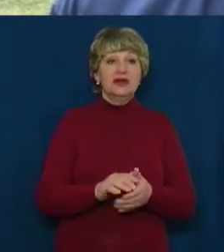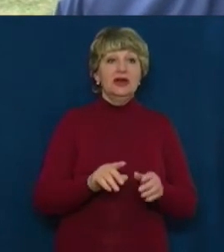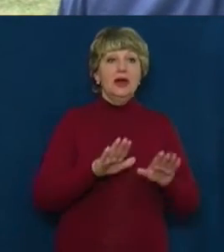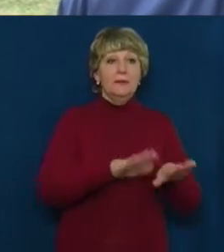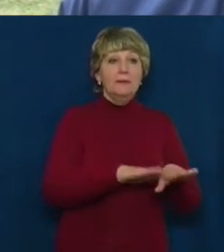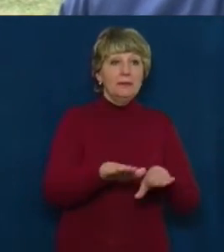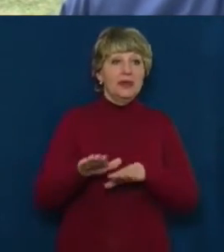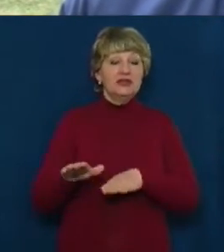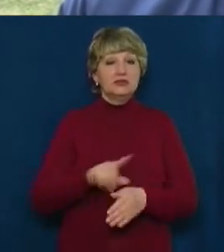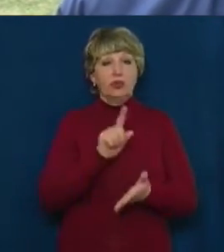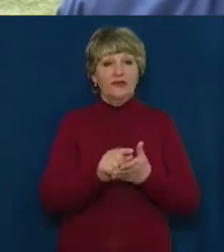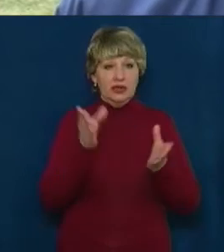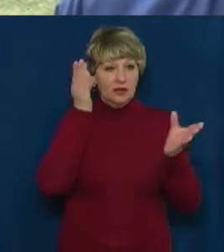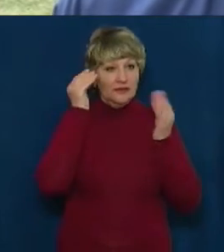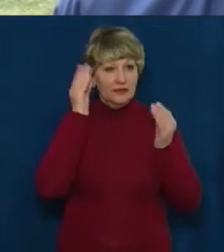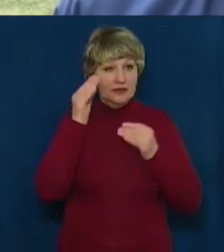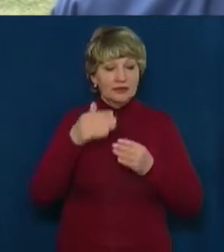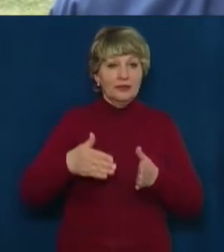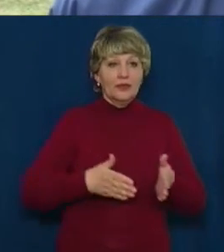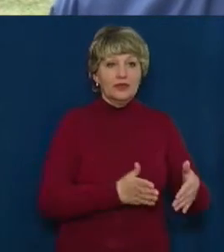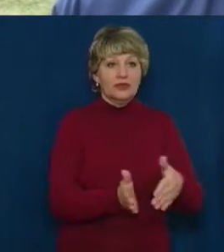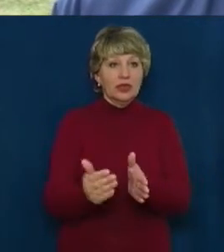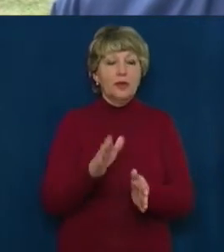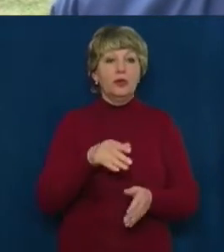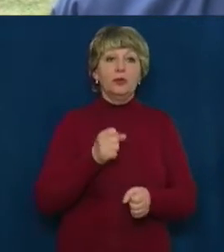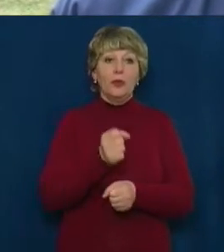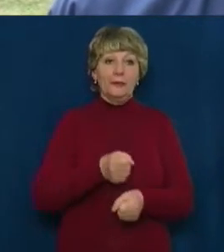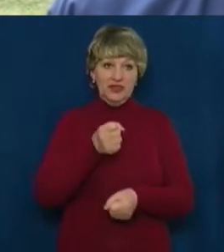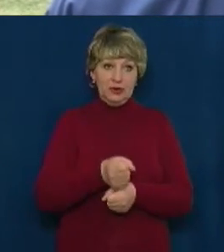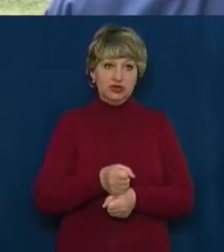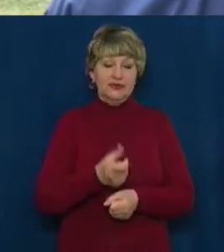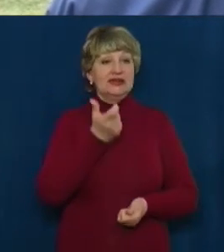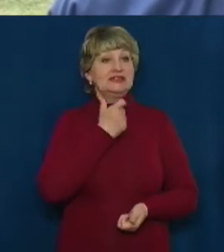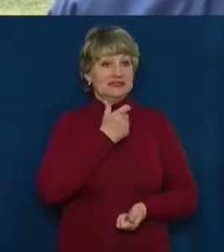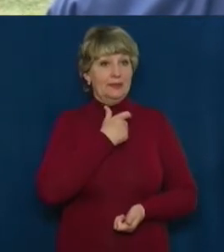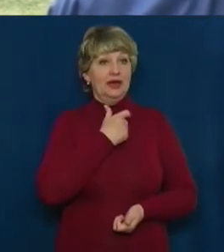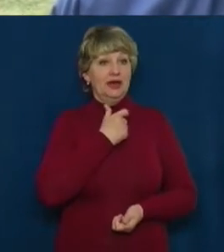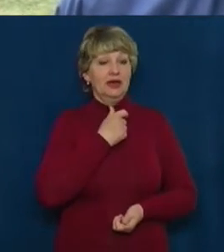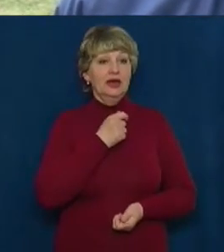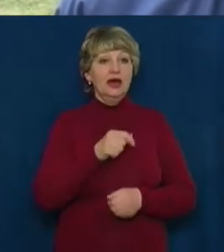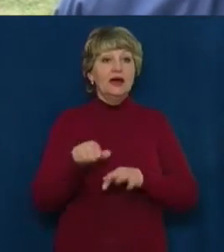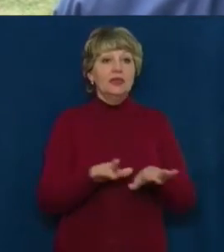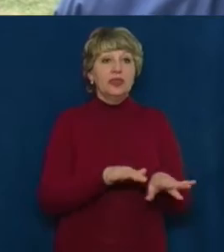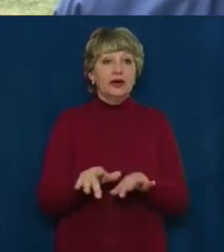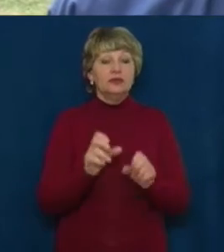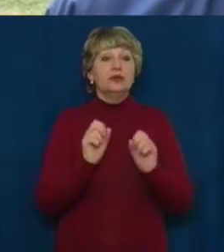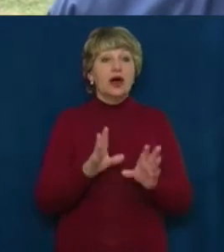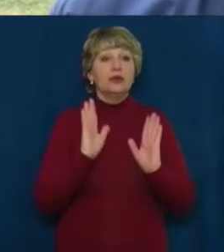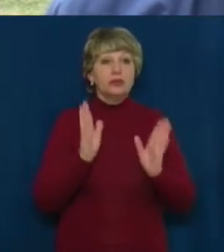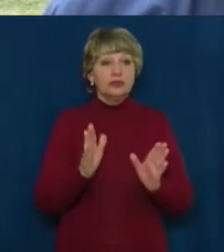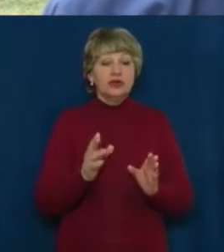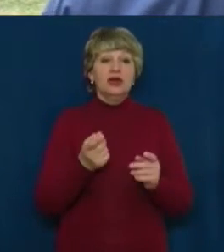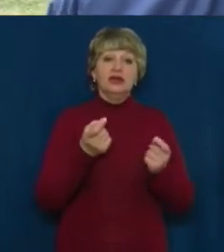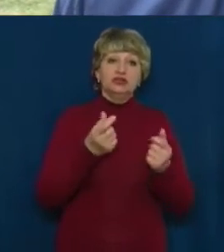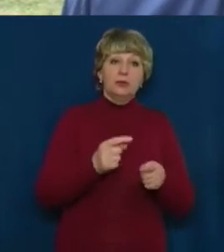вивчити трасу, потім відпрацювати в себе тактику, як він буде проходити свої собаки, де треба